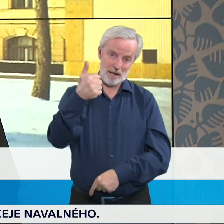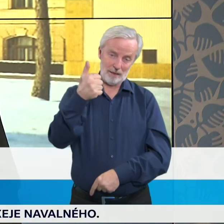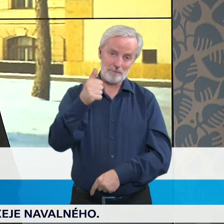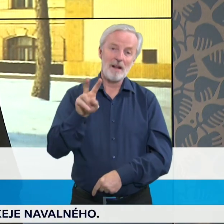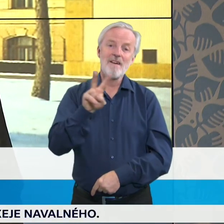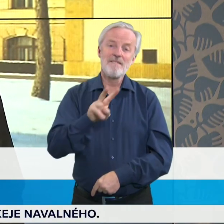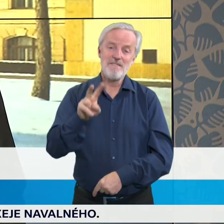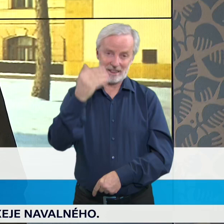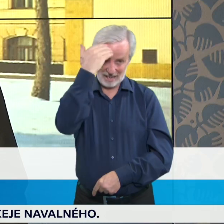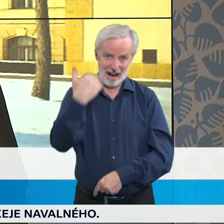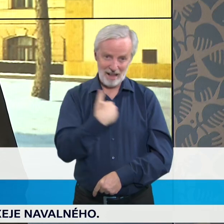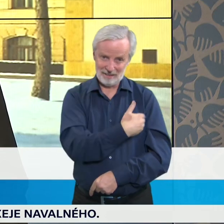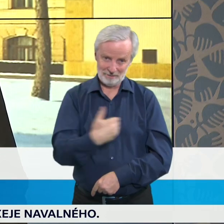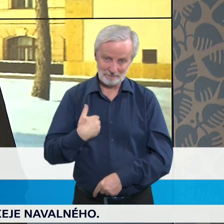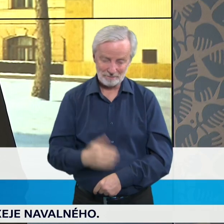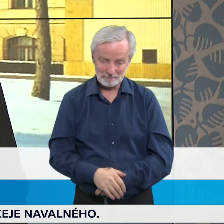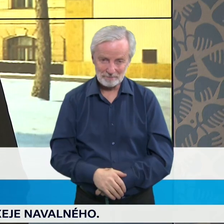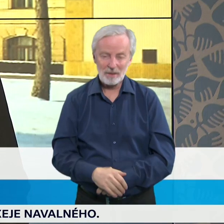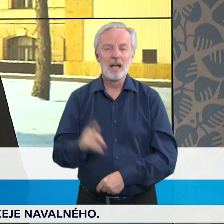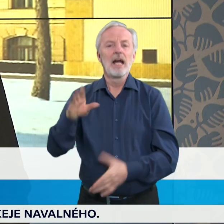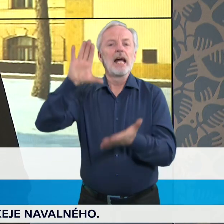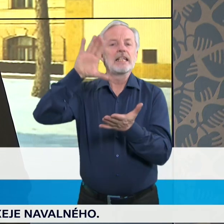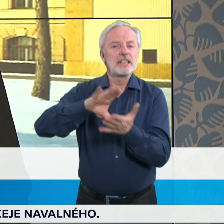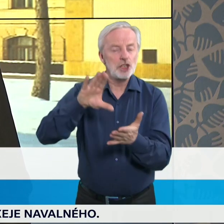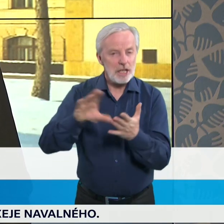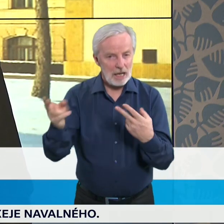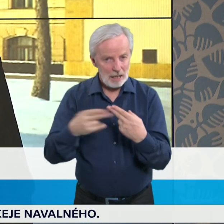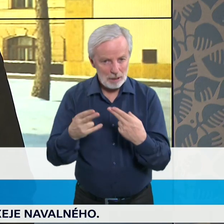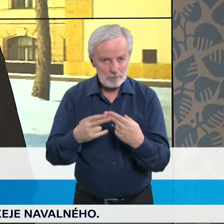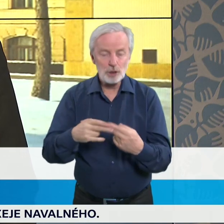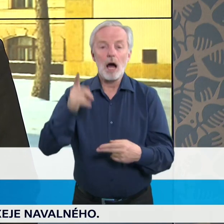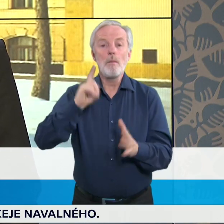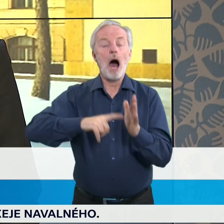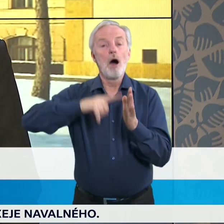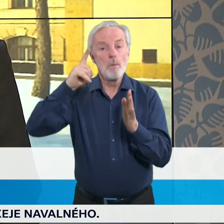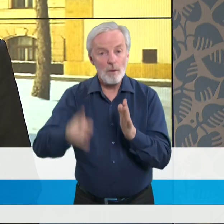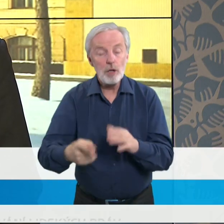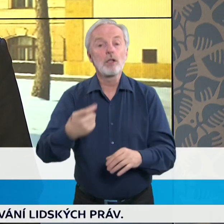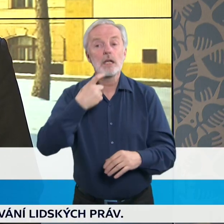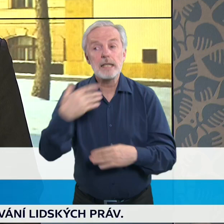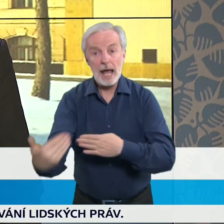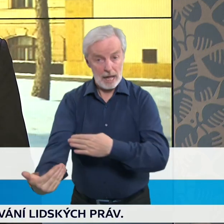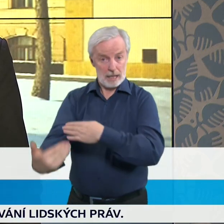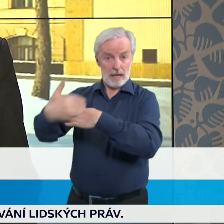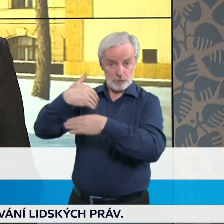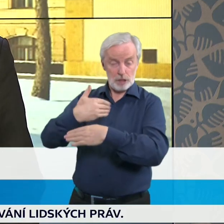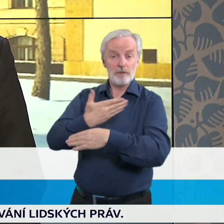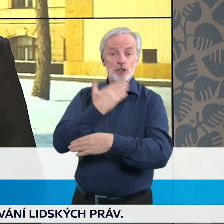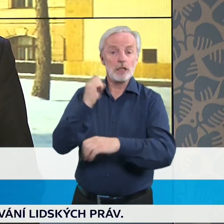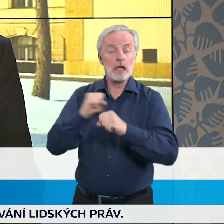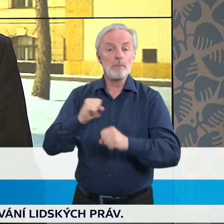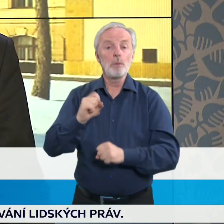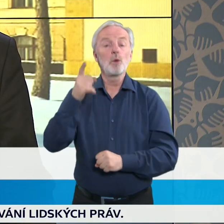středně rizikové země, tak se zavádí povinnost testu před cestou do České republiky. Nejméně